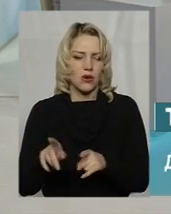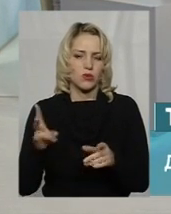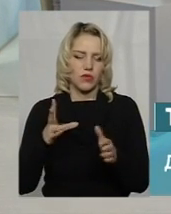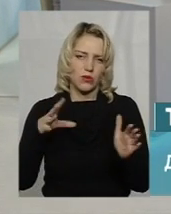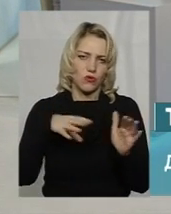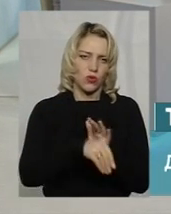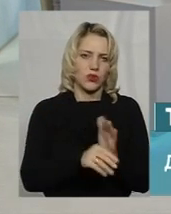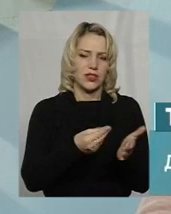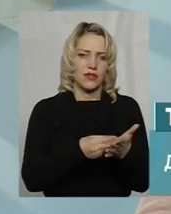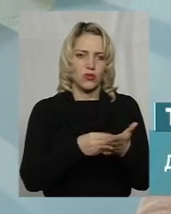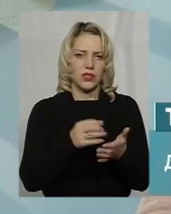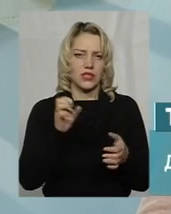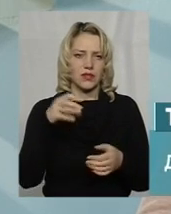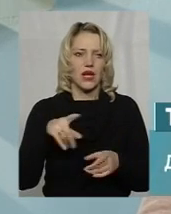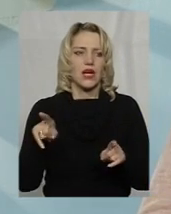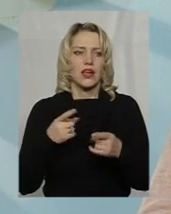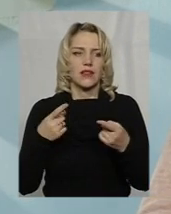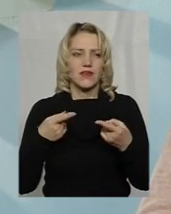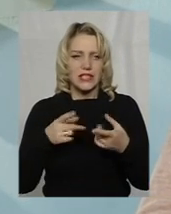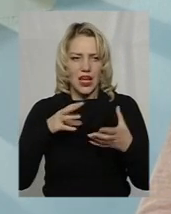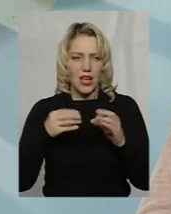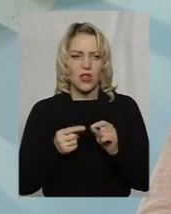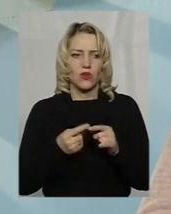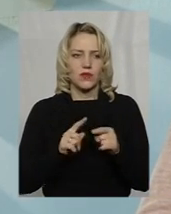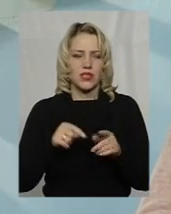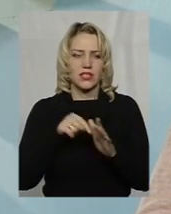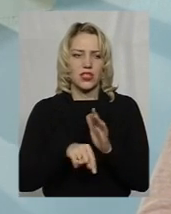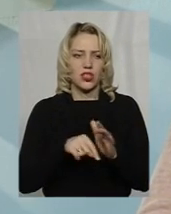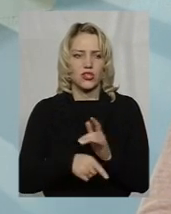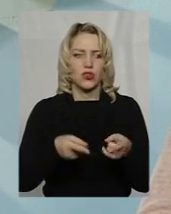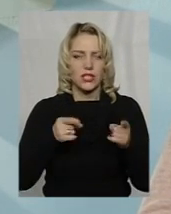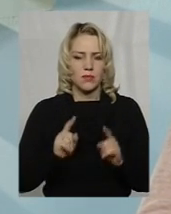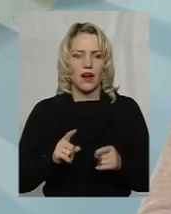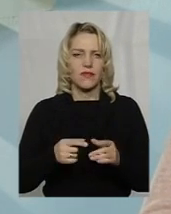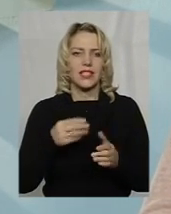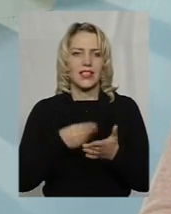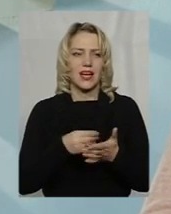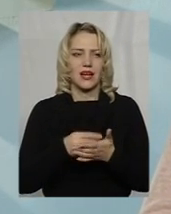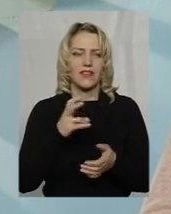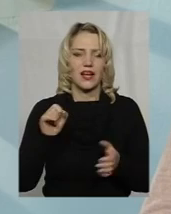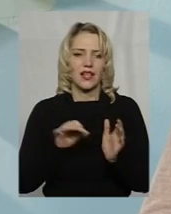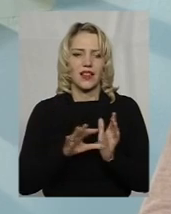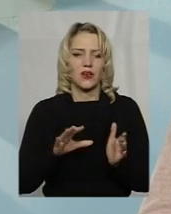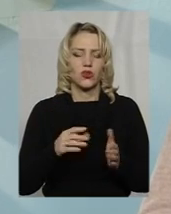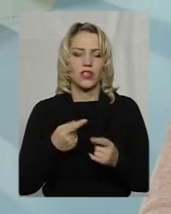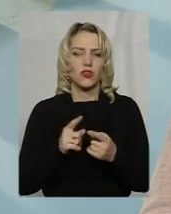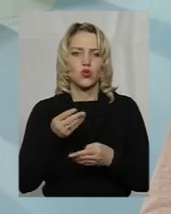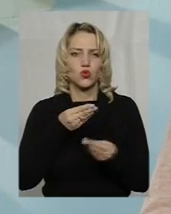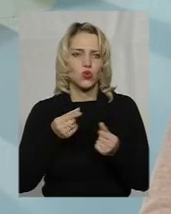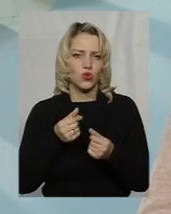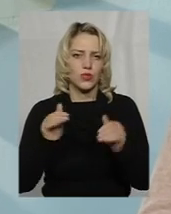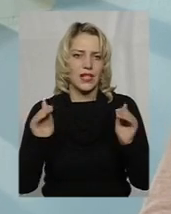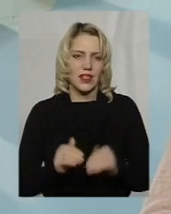тарифі. Загалом це означає, що насправді тариф на атомну електроенергію зараз є штучно занижений. І, ну,